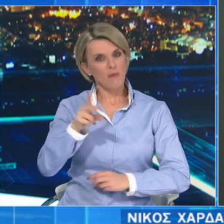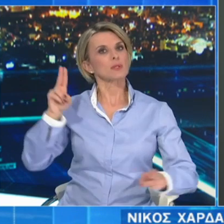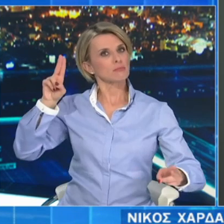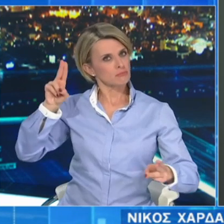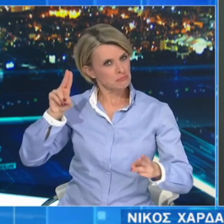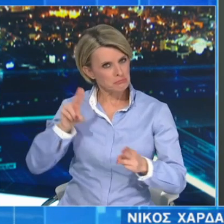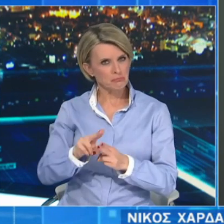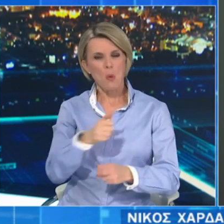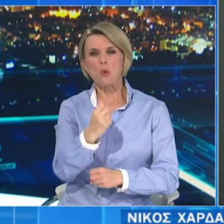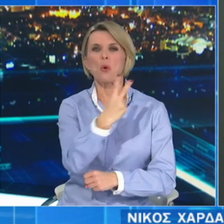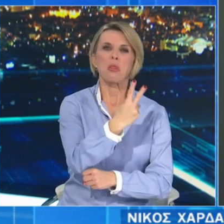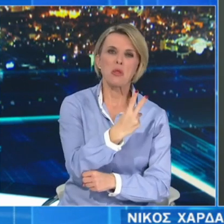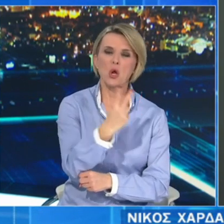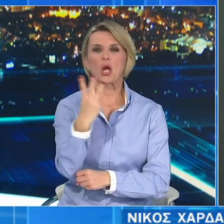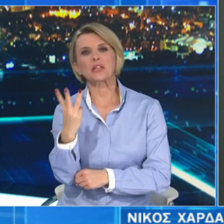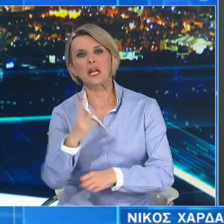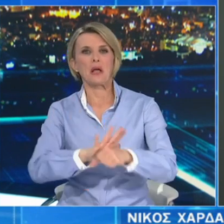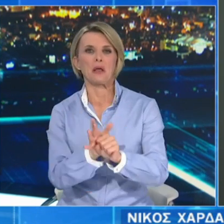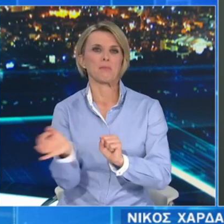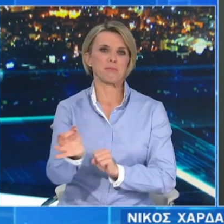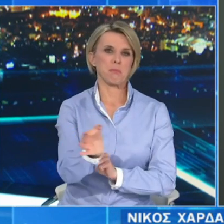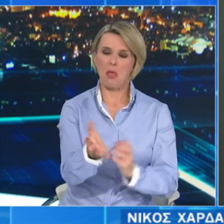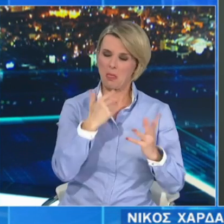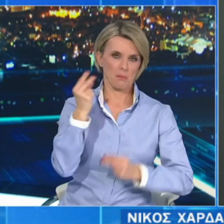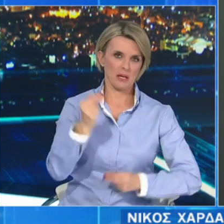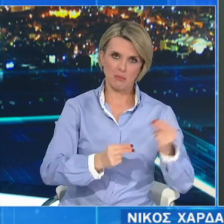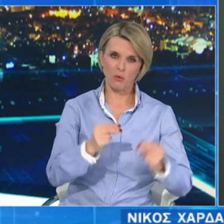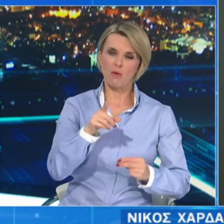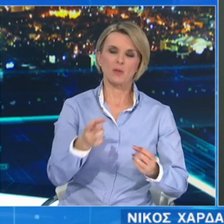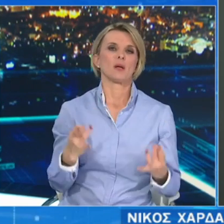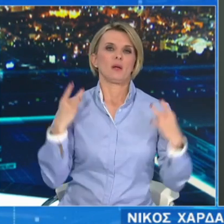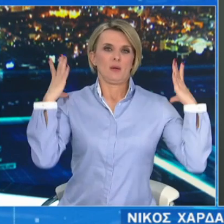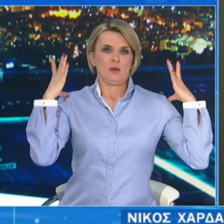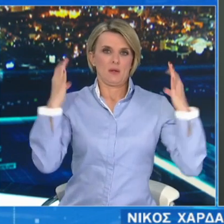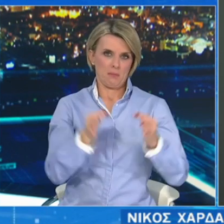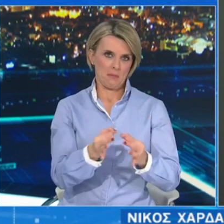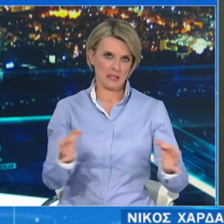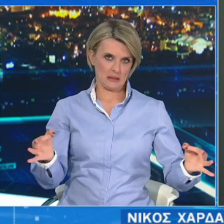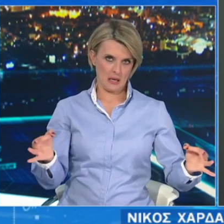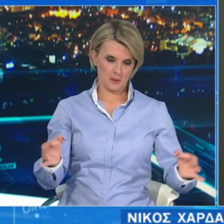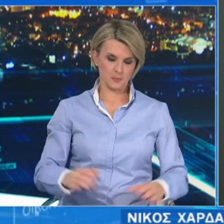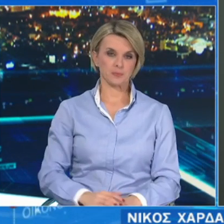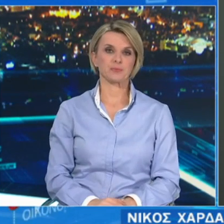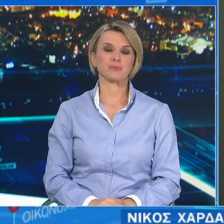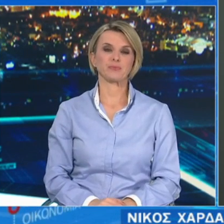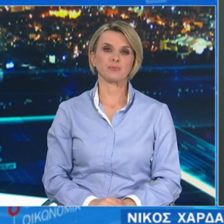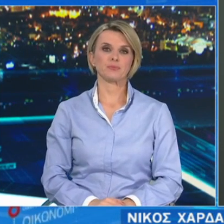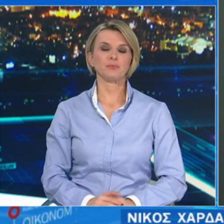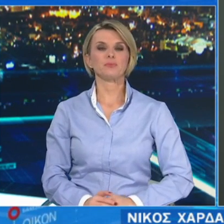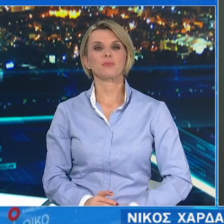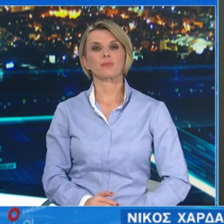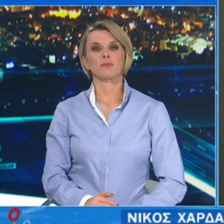δύο και τρία αντίστοιχα ενεργά κρούσματα χωρίς να έχουν καταγραφεί νέα κρούσματα την τελευταία εβδομάδα. Σχετικά με την τοπική ενότητα